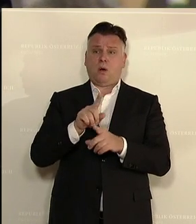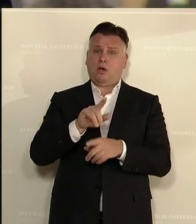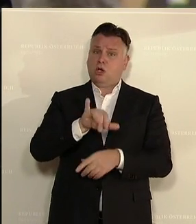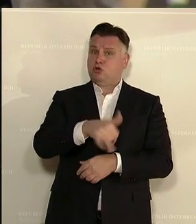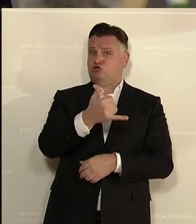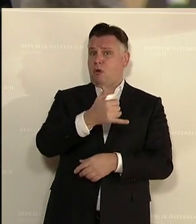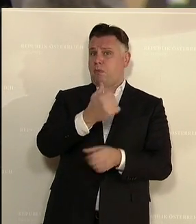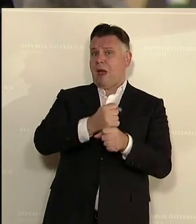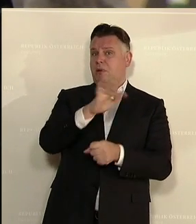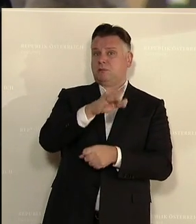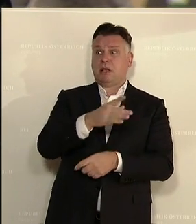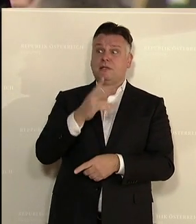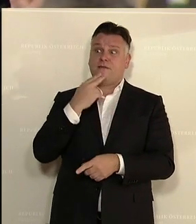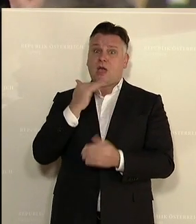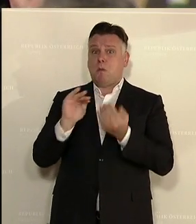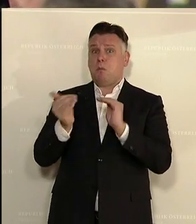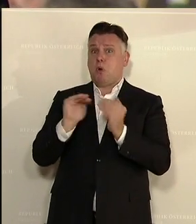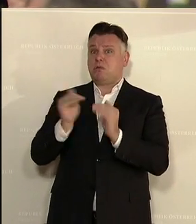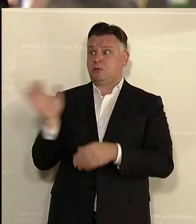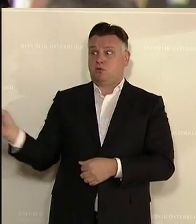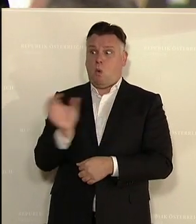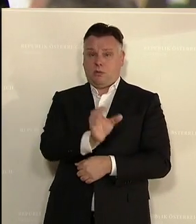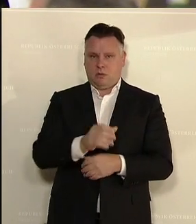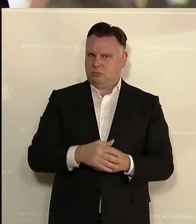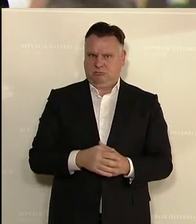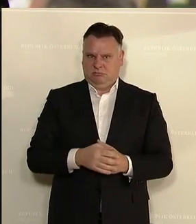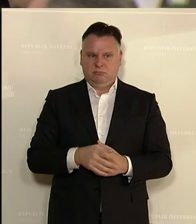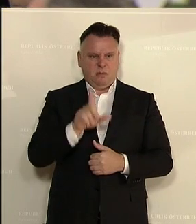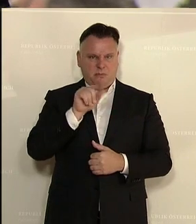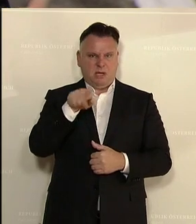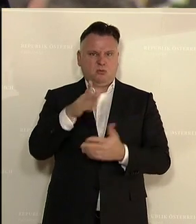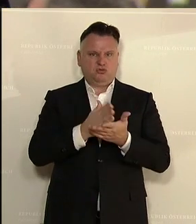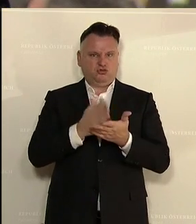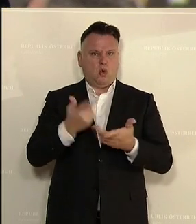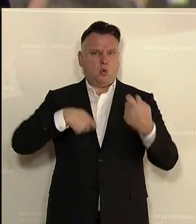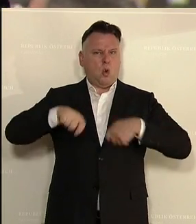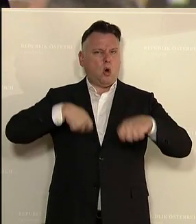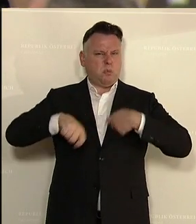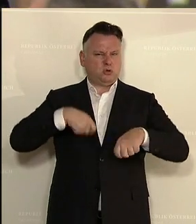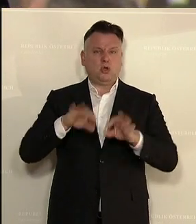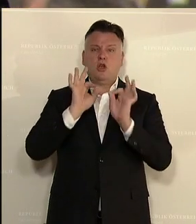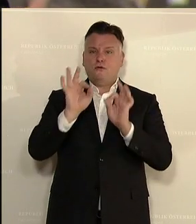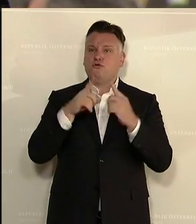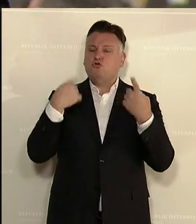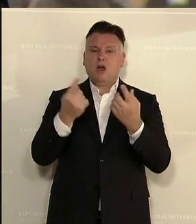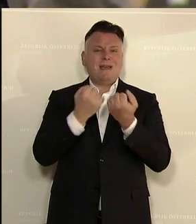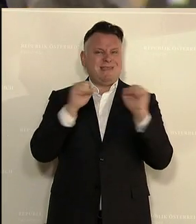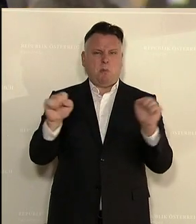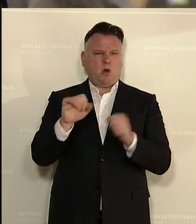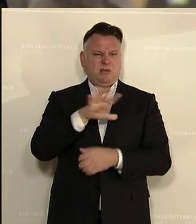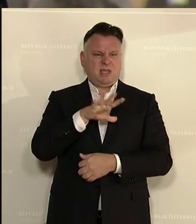an Günstlinge zugeschanzt werden, dann sind es perfide Formen von Korruption, die für die Demokratie gefährlich sind.